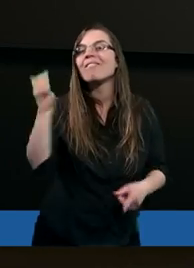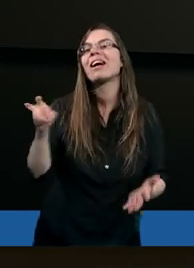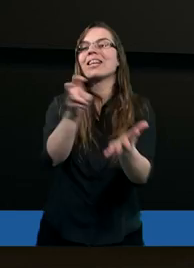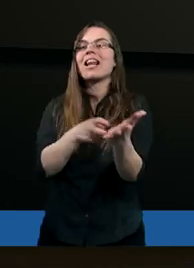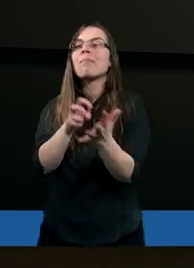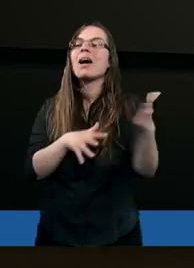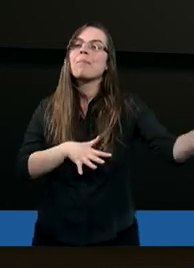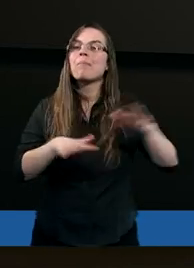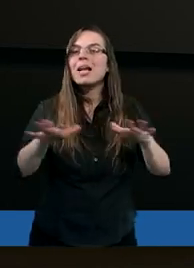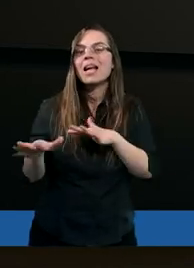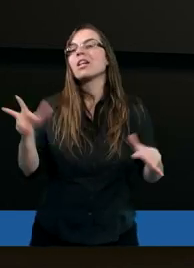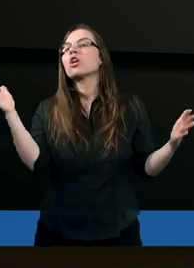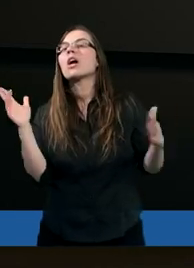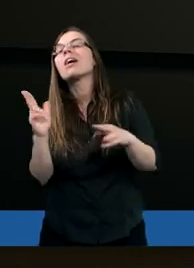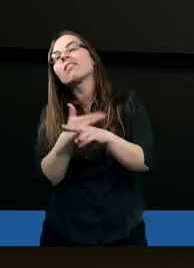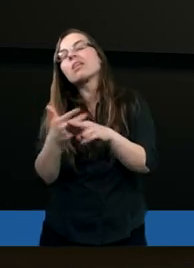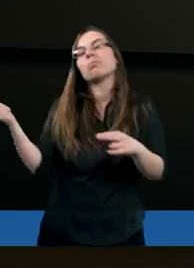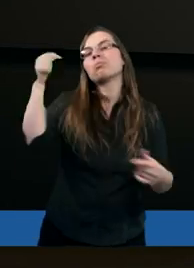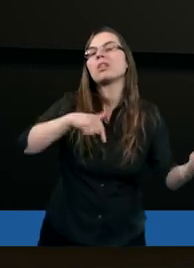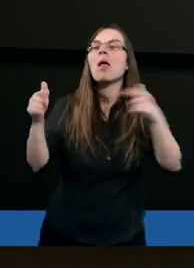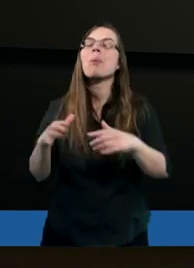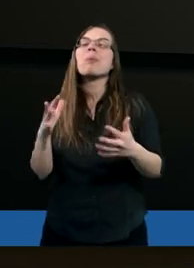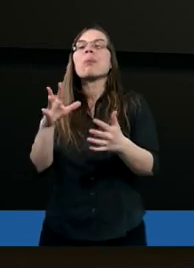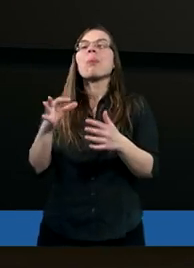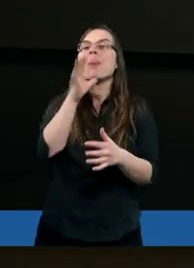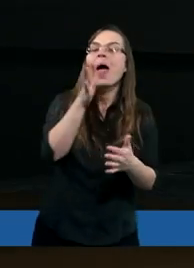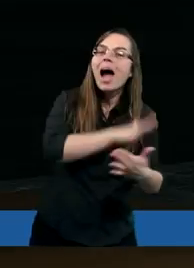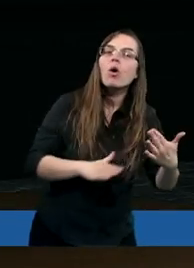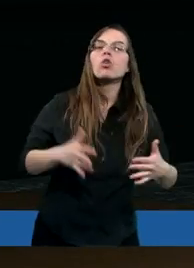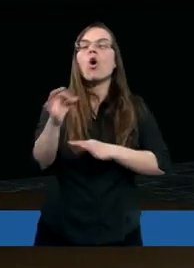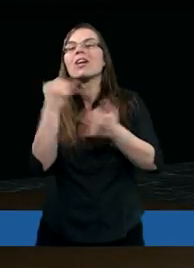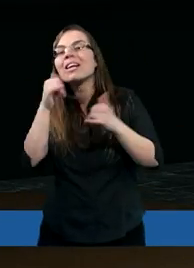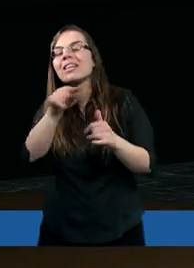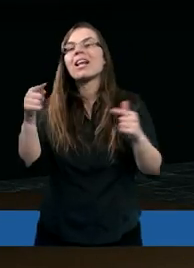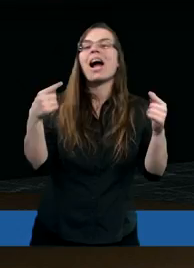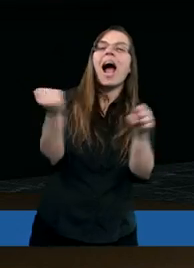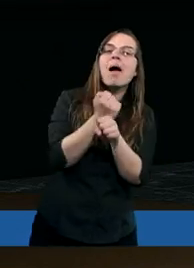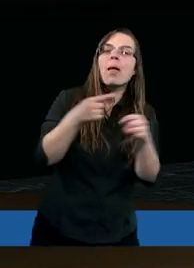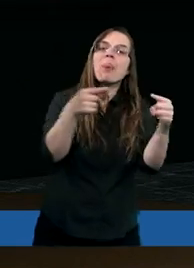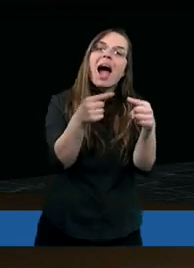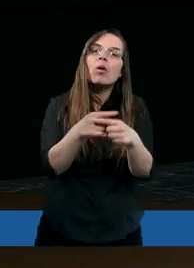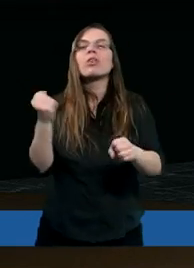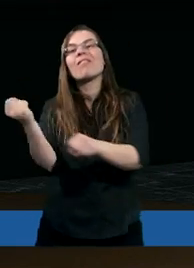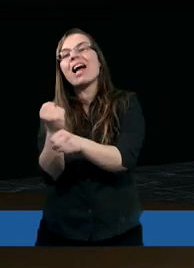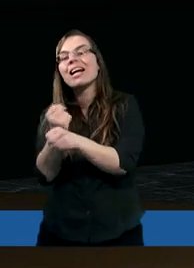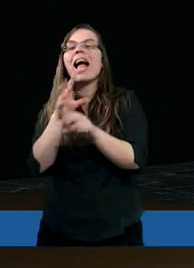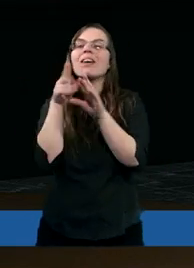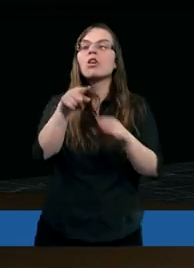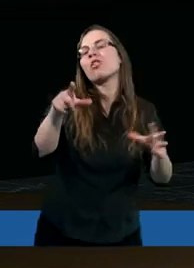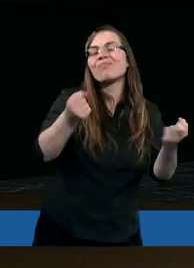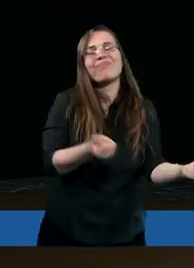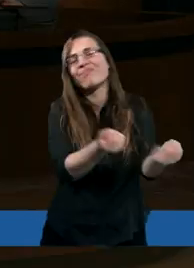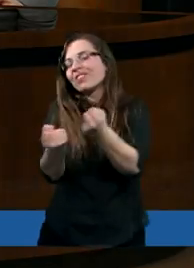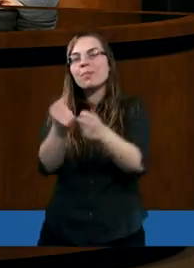zabraknie miejsca, gdy przyjdą narody ościenne. Ten kamień narożny, węgielny, on trzyma